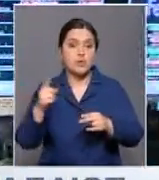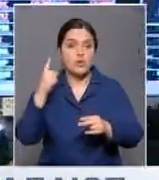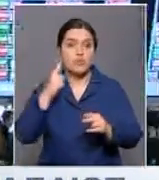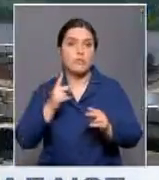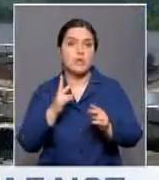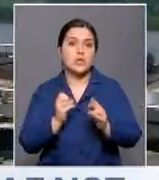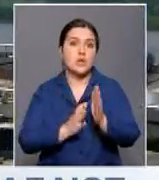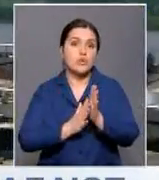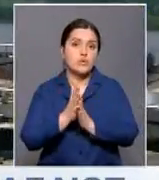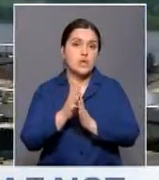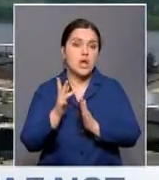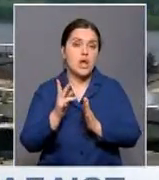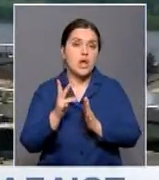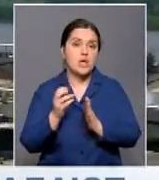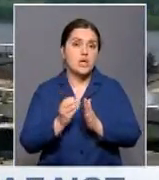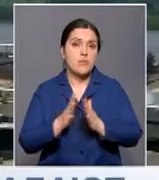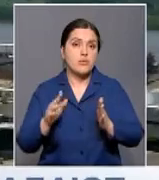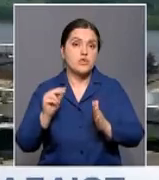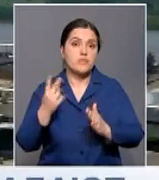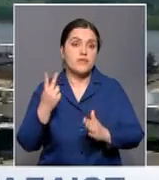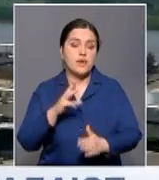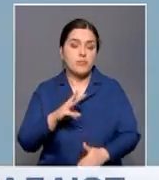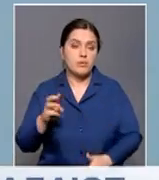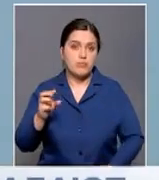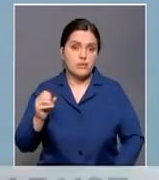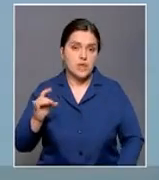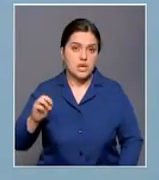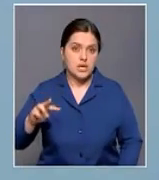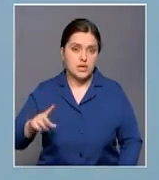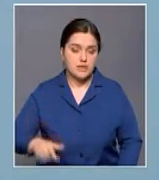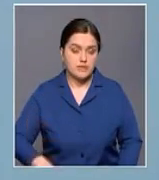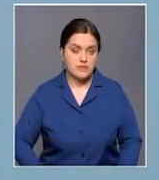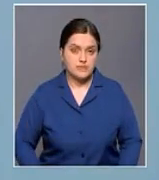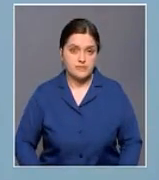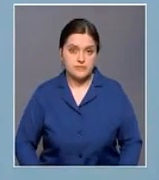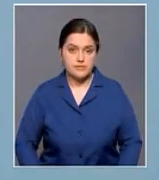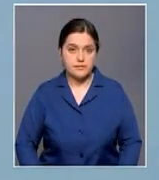которые рассчитывали на рост не более чем на 2 миллиона баррелей.